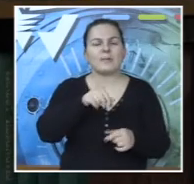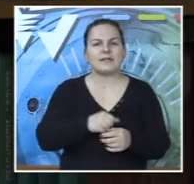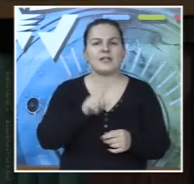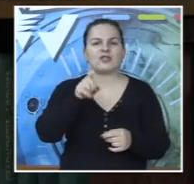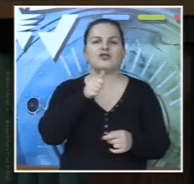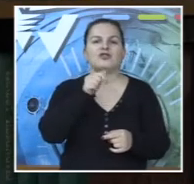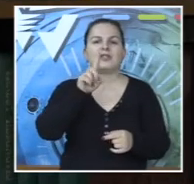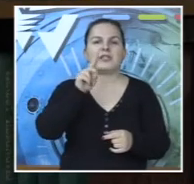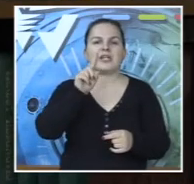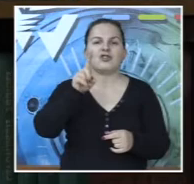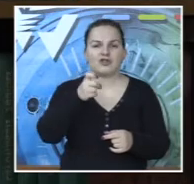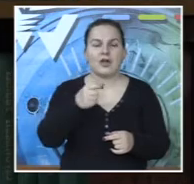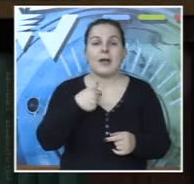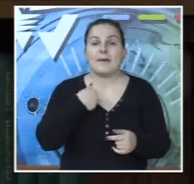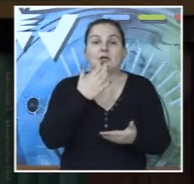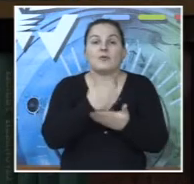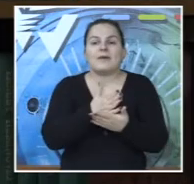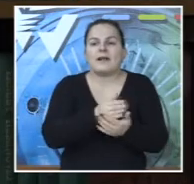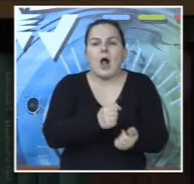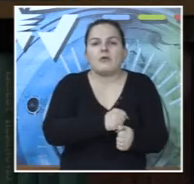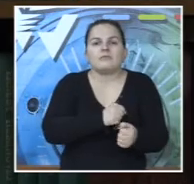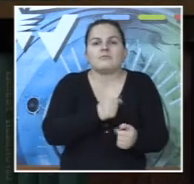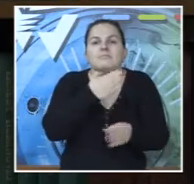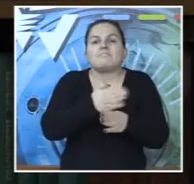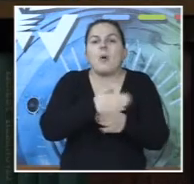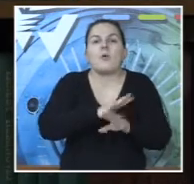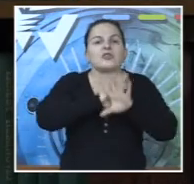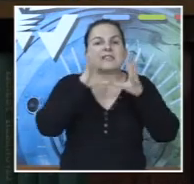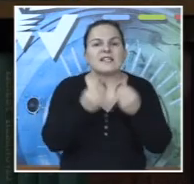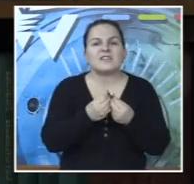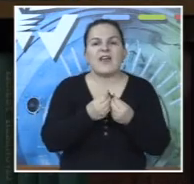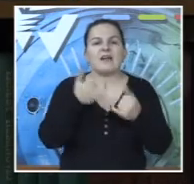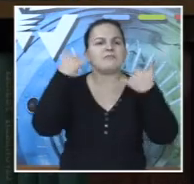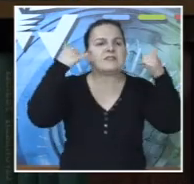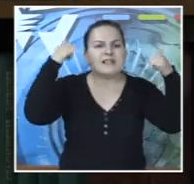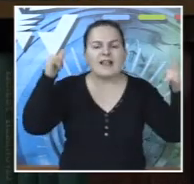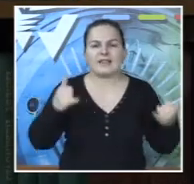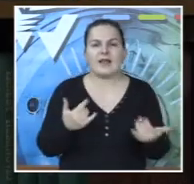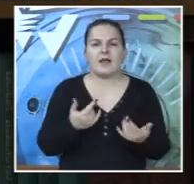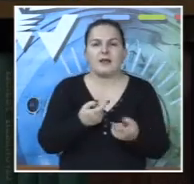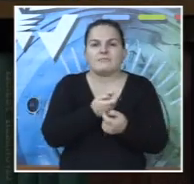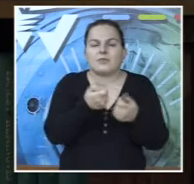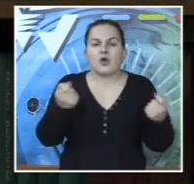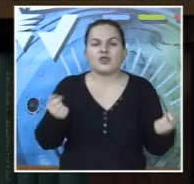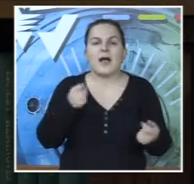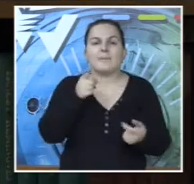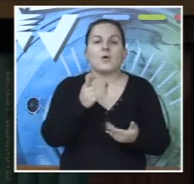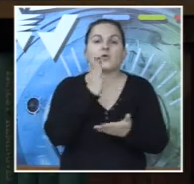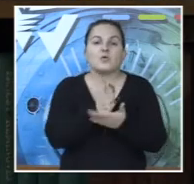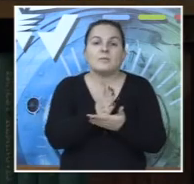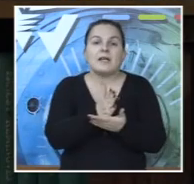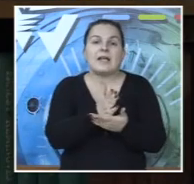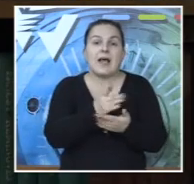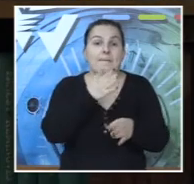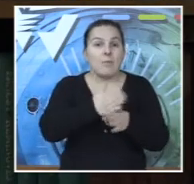braća, blizanci, Čirići, koji su bili meni desna ruka za sve eskurzije, za sve izlete. Znači, oni su ti